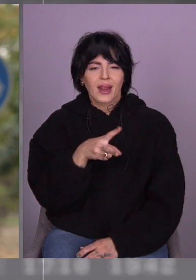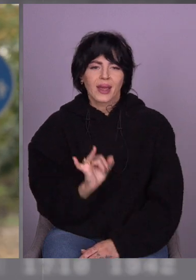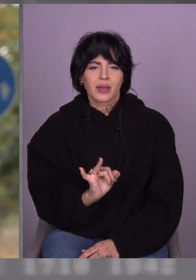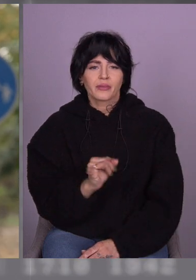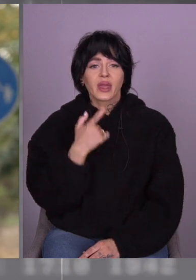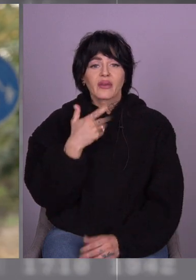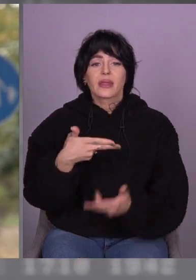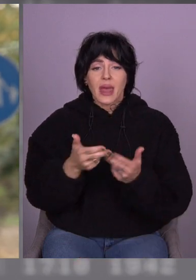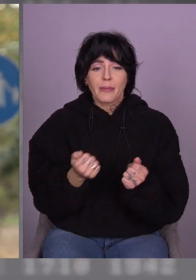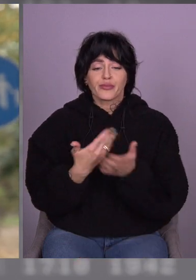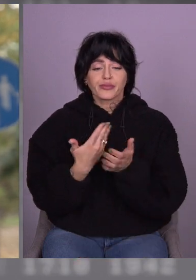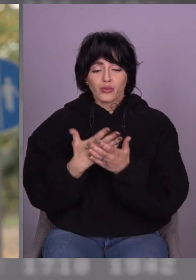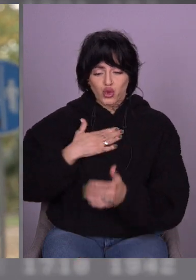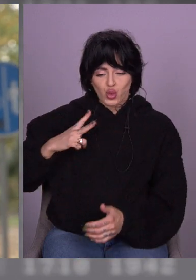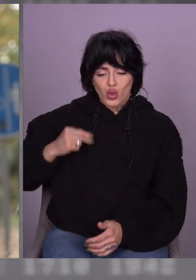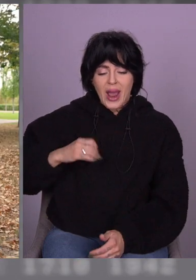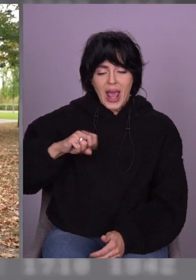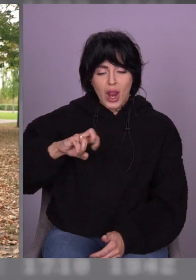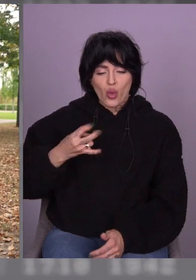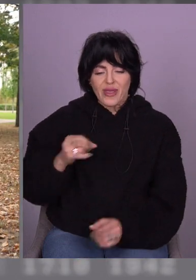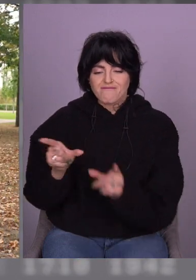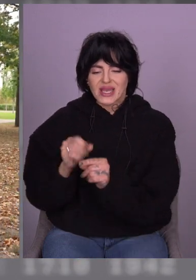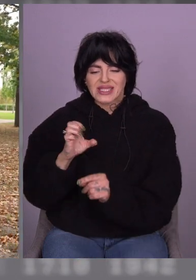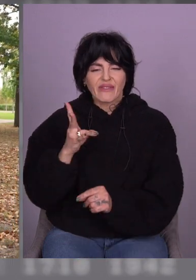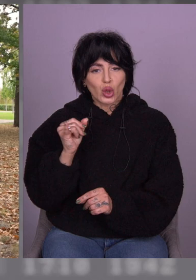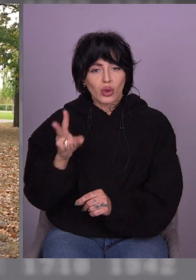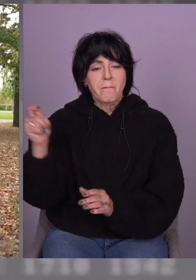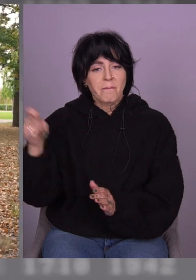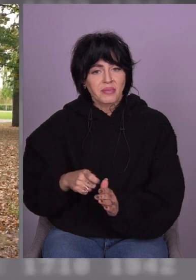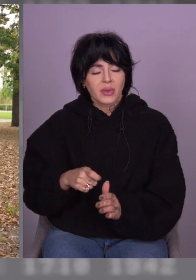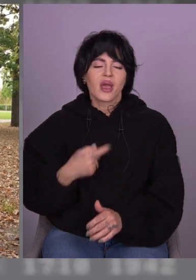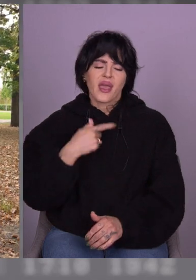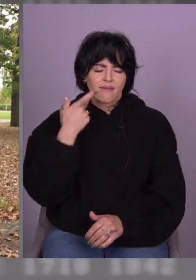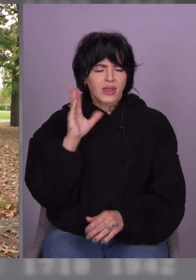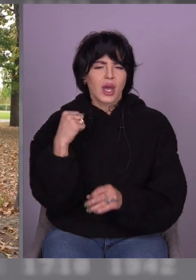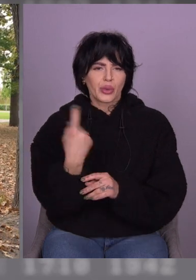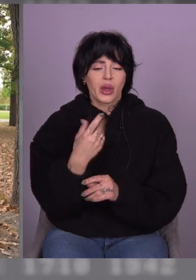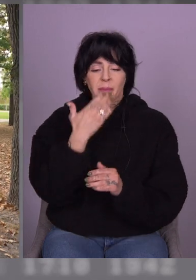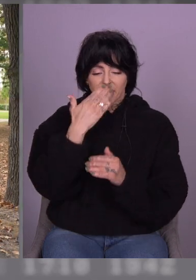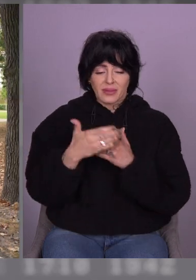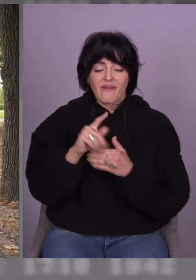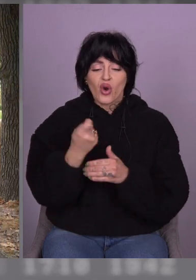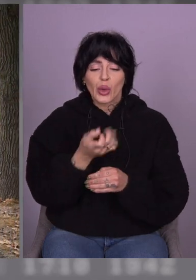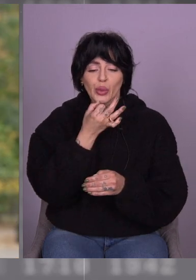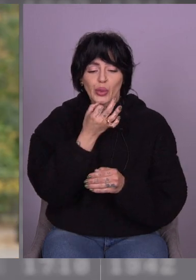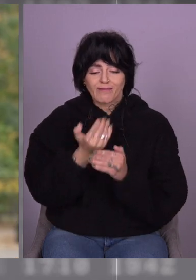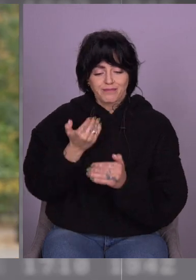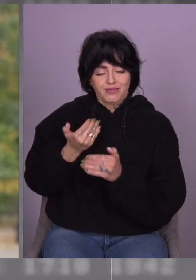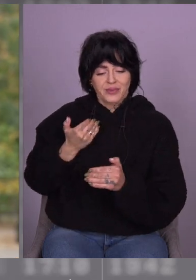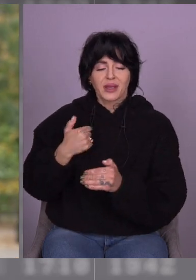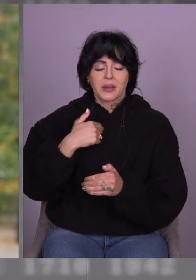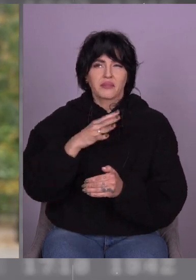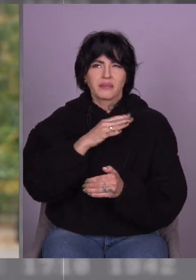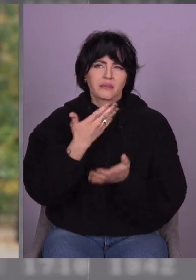із Марком, сином, декілька разів приїжджає. Коли це було востаннє? А це перед війною було. Якраз було в